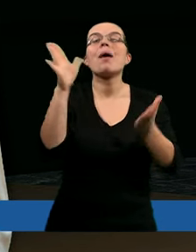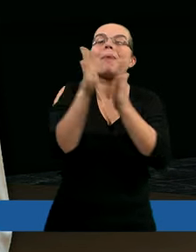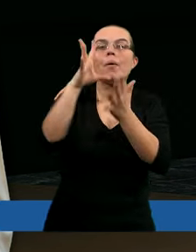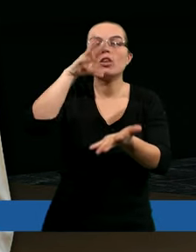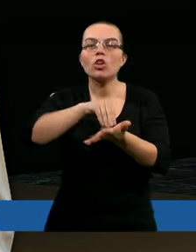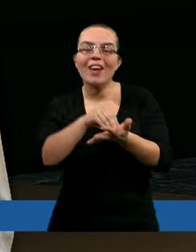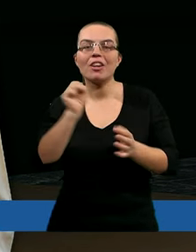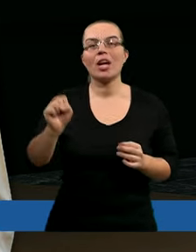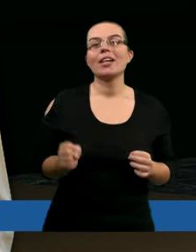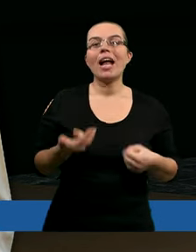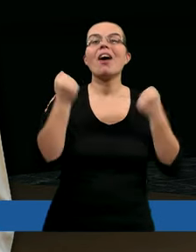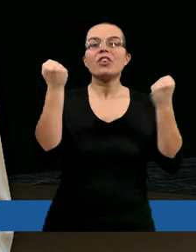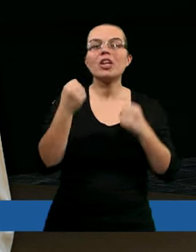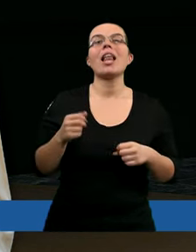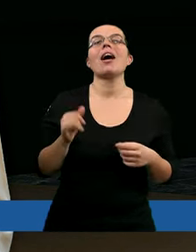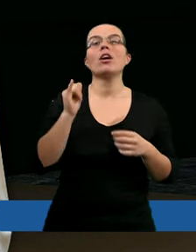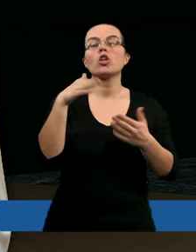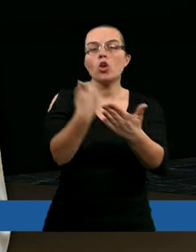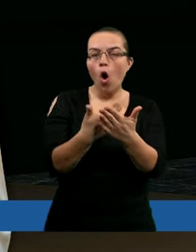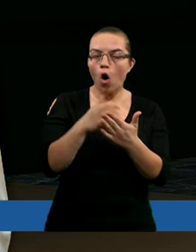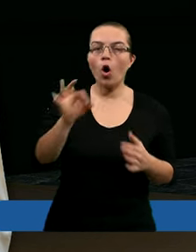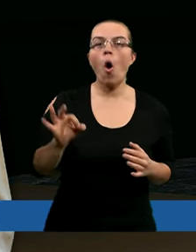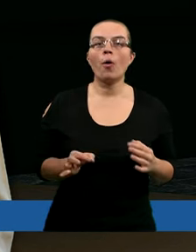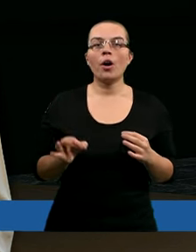doświadczenia zsyła, skoro